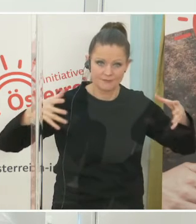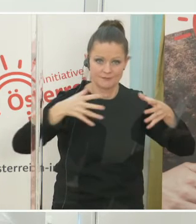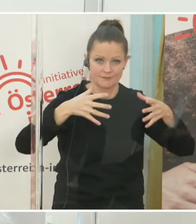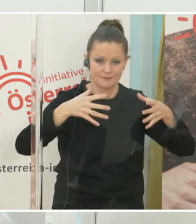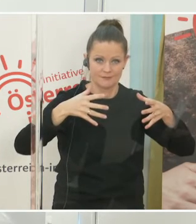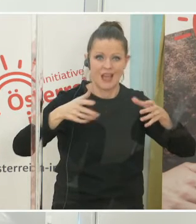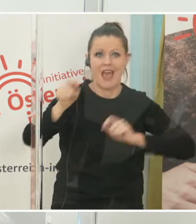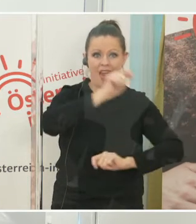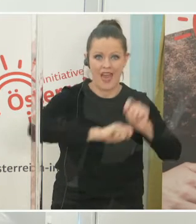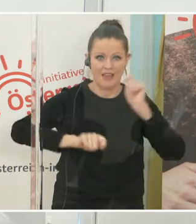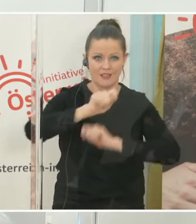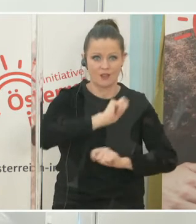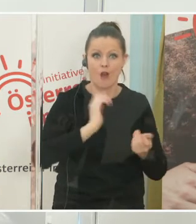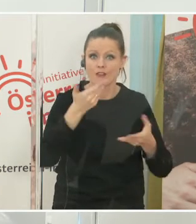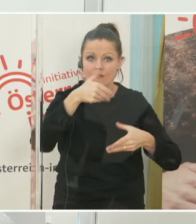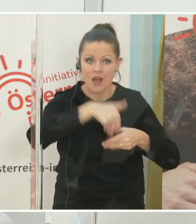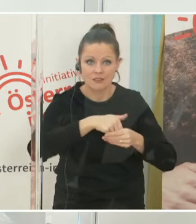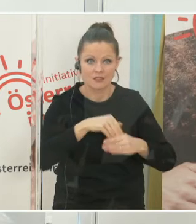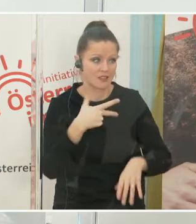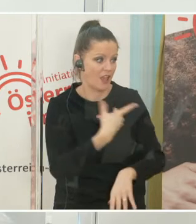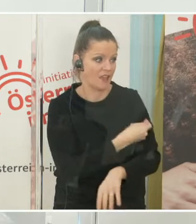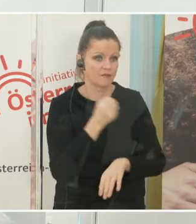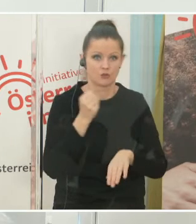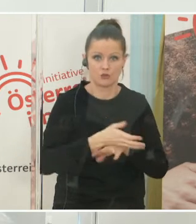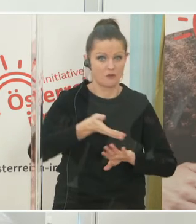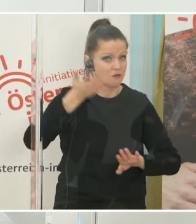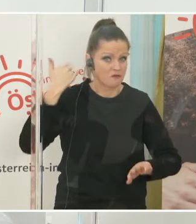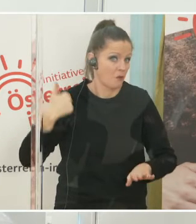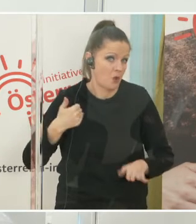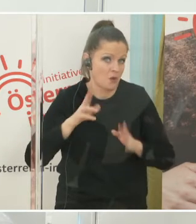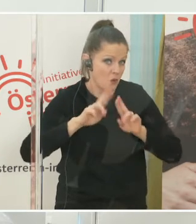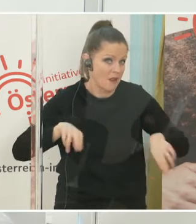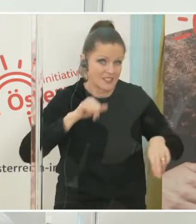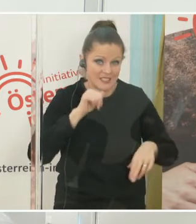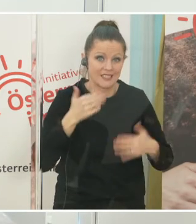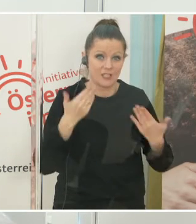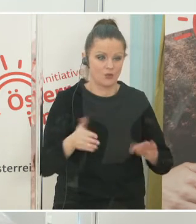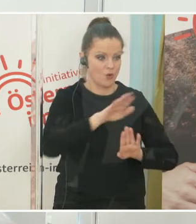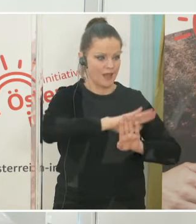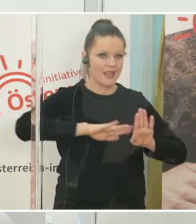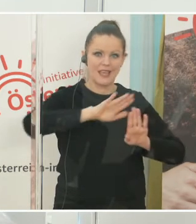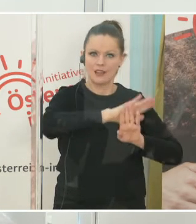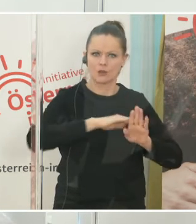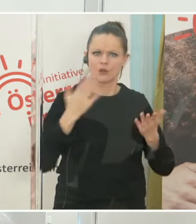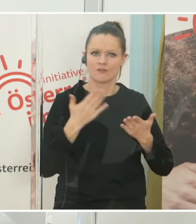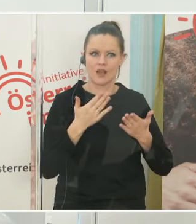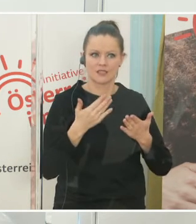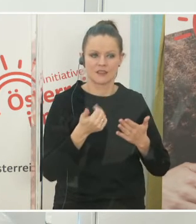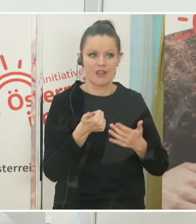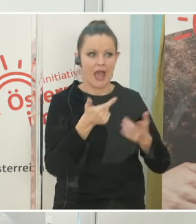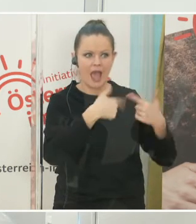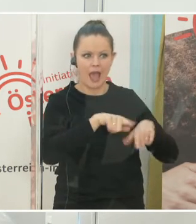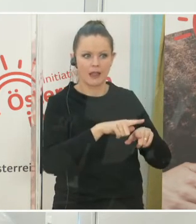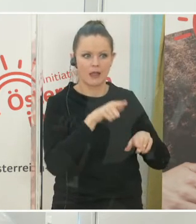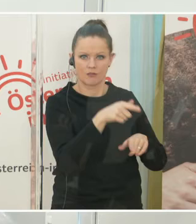Impfstoffeinkauf. Das ist etwas, was normalerweise nicht üblich war, hat aber den Hintergrund, dass man hier nicht wollte, einzelne Länder Hamsterkäufe